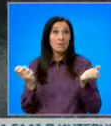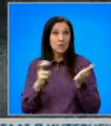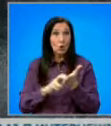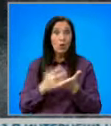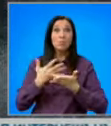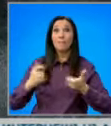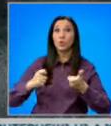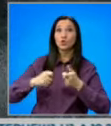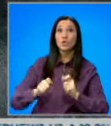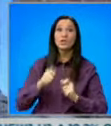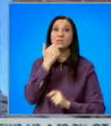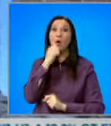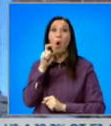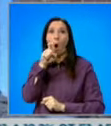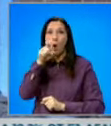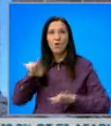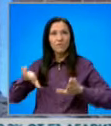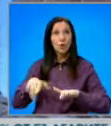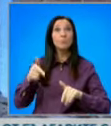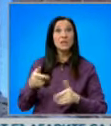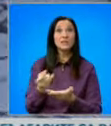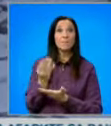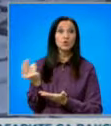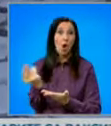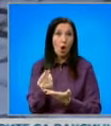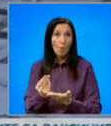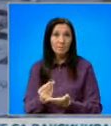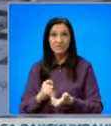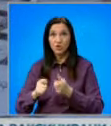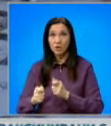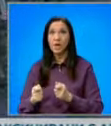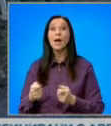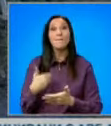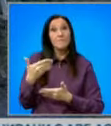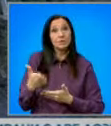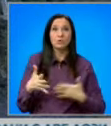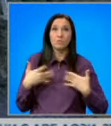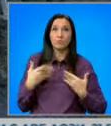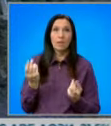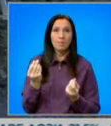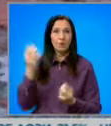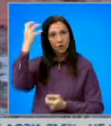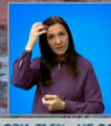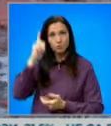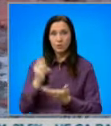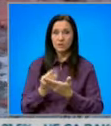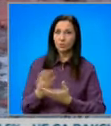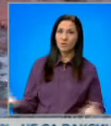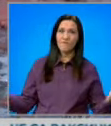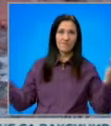село Орлов долу. Днес започна описване на щатите и предстои да бъдат поискани средства от държавата, с които да започне